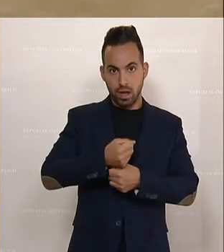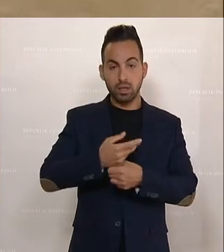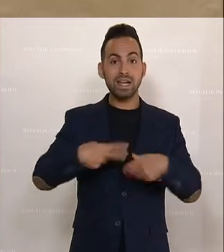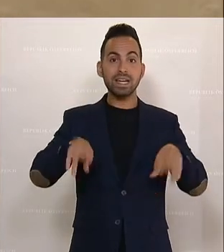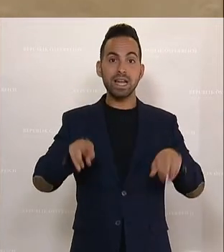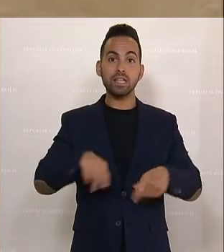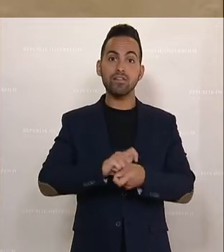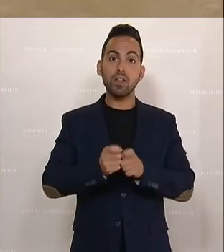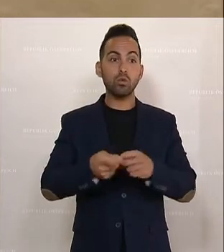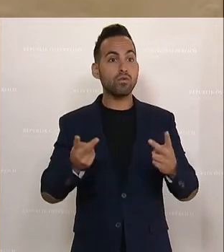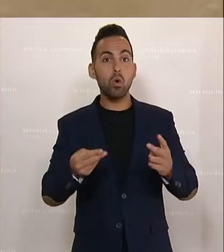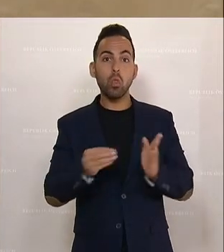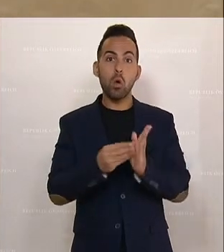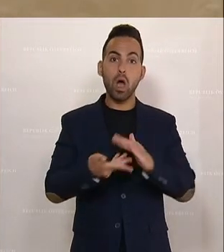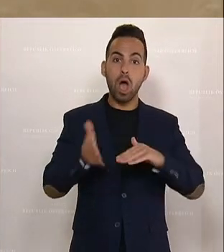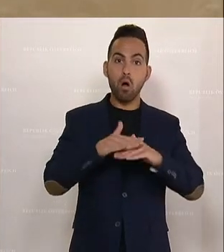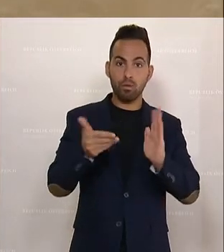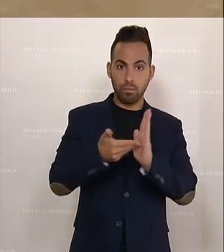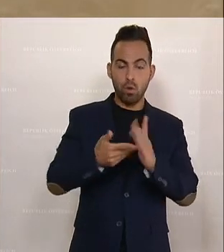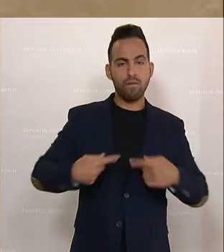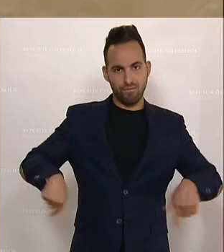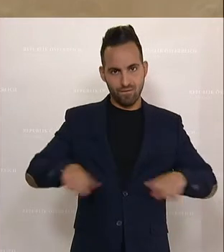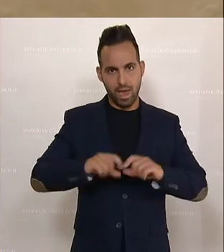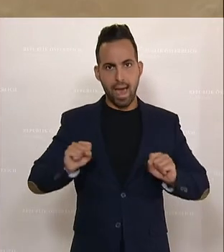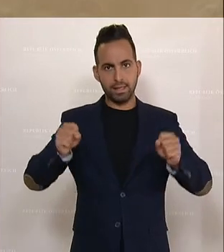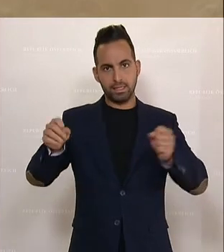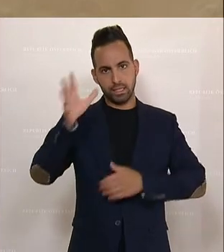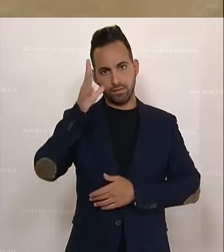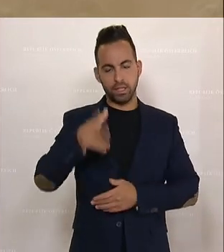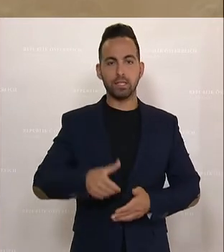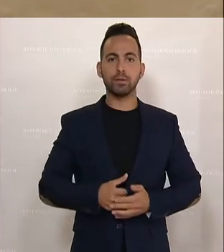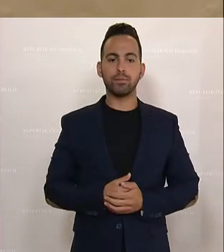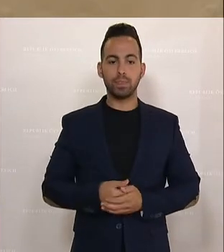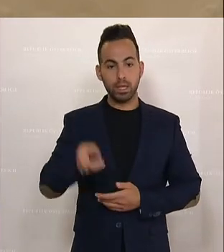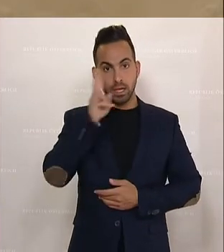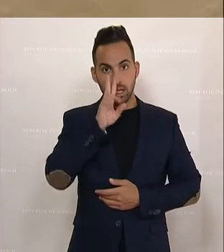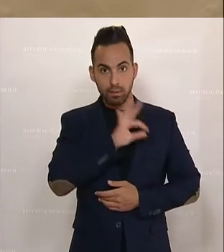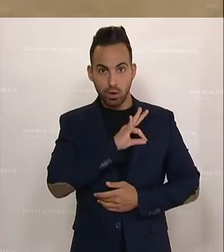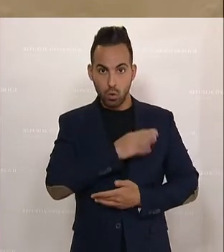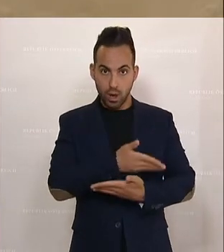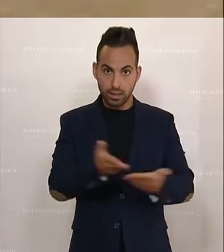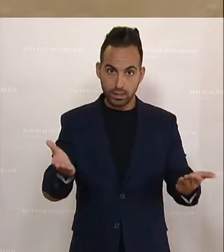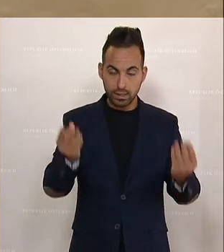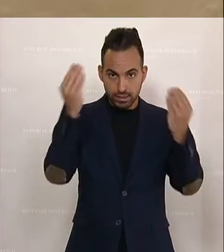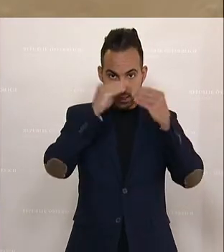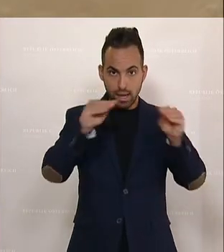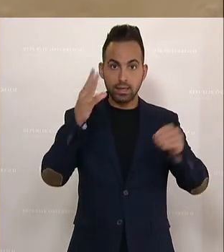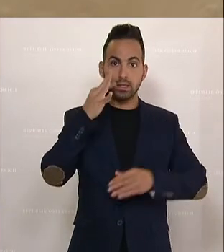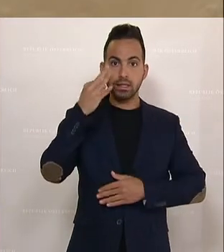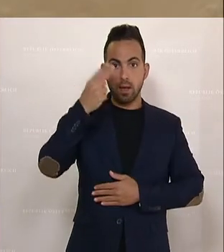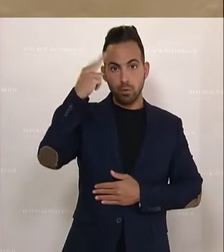Flexibilität braucht, werden wir uns auch dafür einsetzen. Liebe Kolleginnen und Kollegen, meine sehr geehrten Damen und Herren,